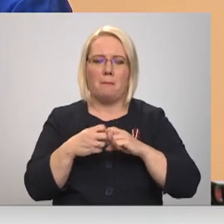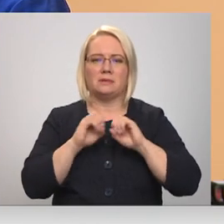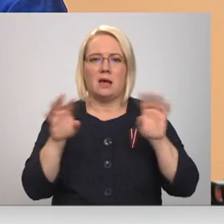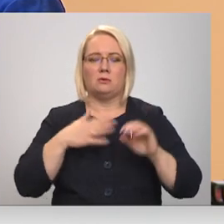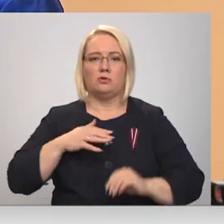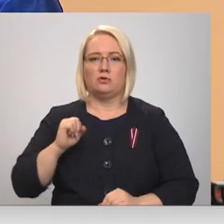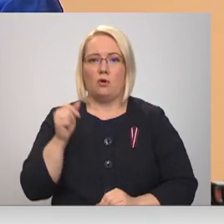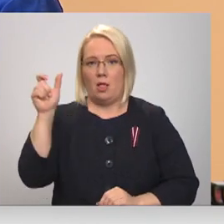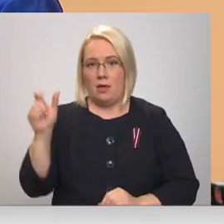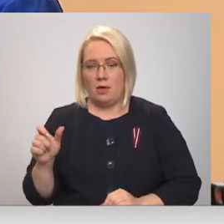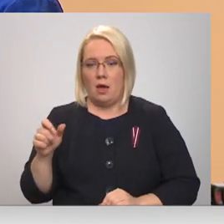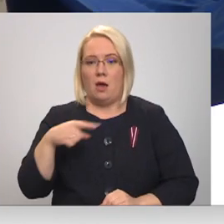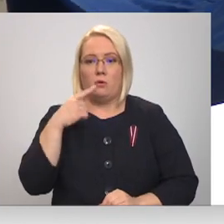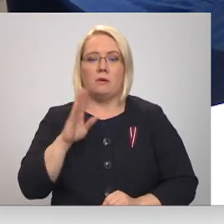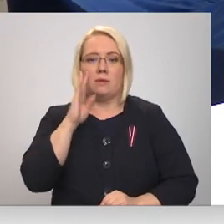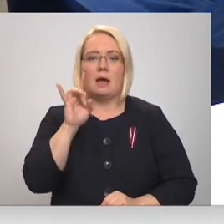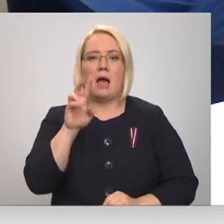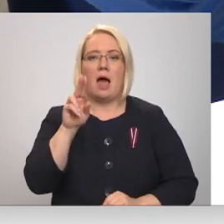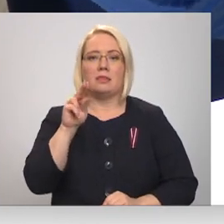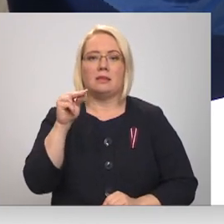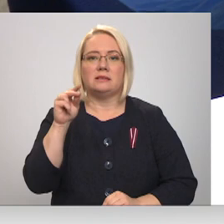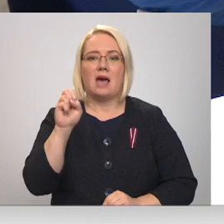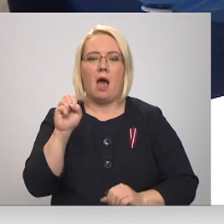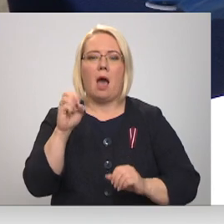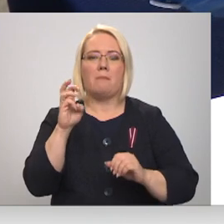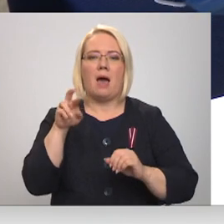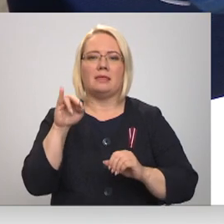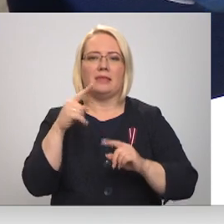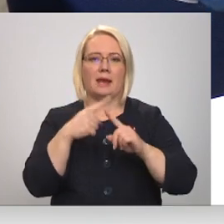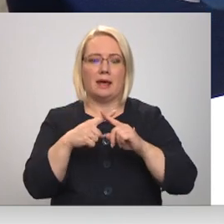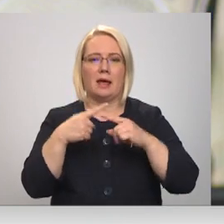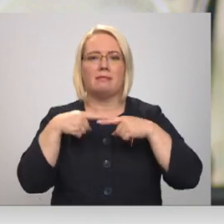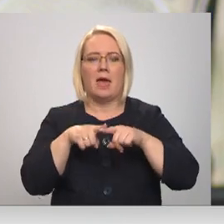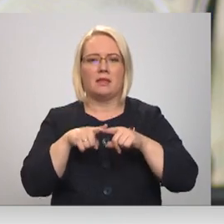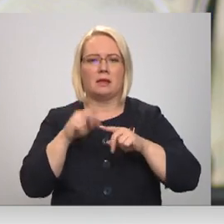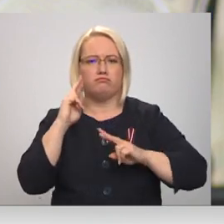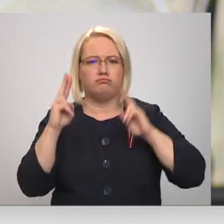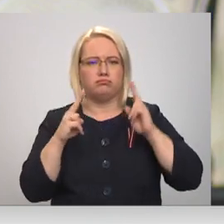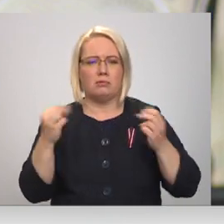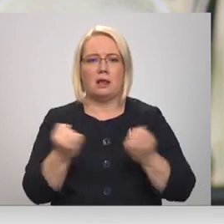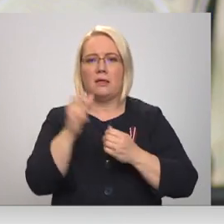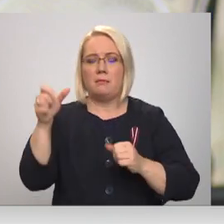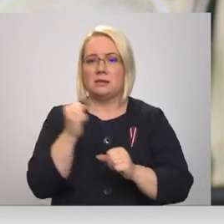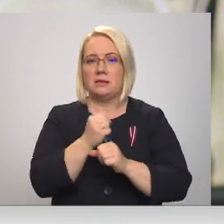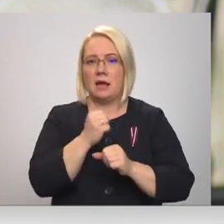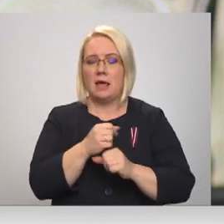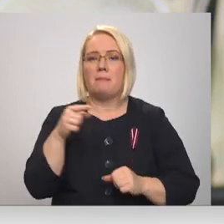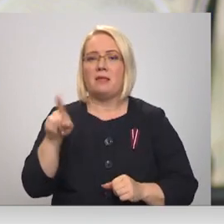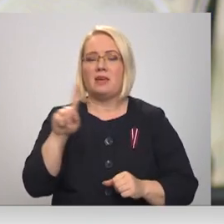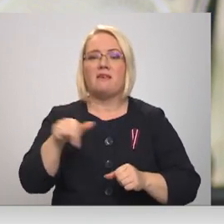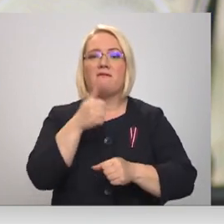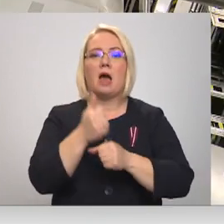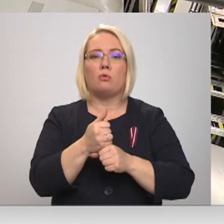Darbdienas rīts uzņēmumā Hansa Matriks ir darbīgs. Iekārtas dūc, darbinieki strādā. Tomēr uzņēmums, kas ir viens no vadošajiem